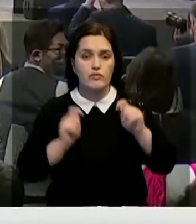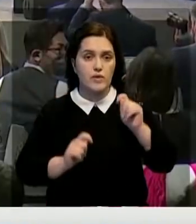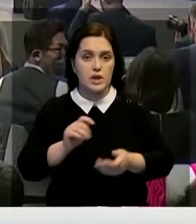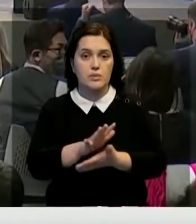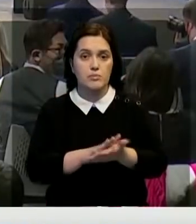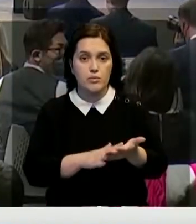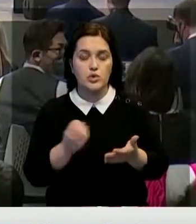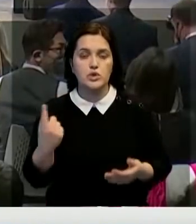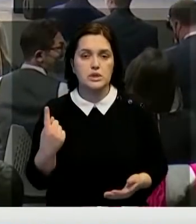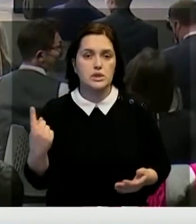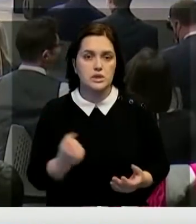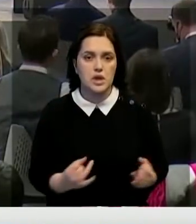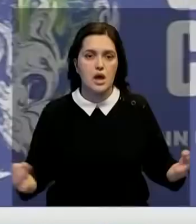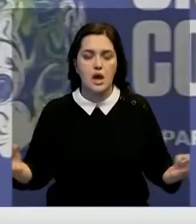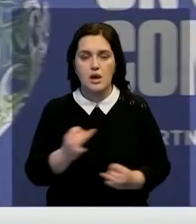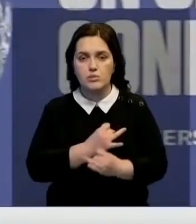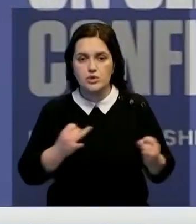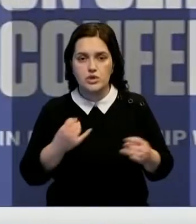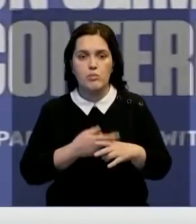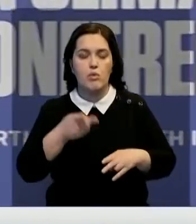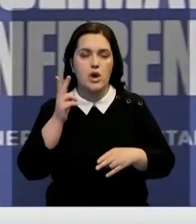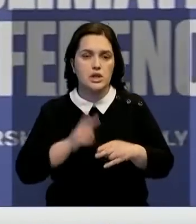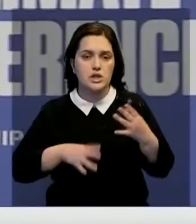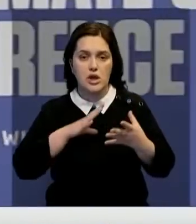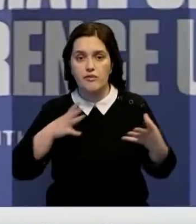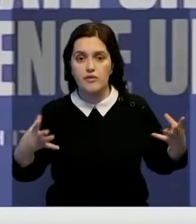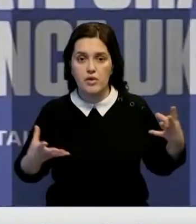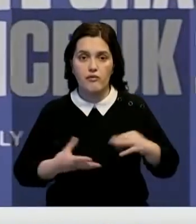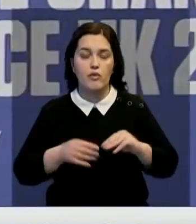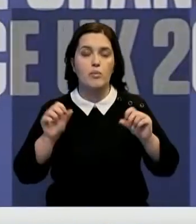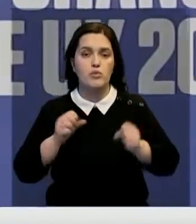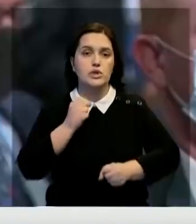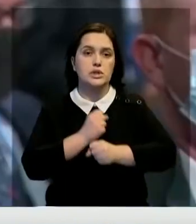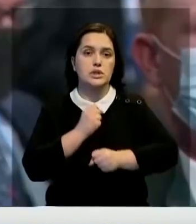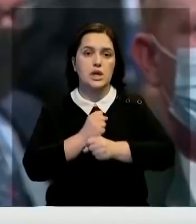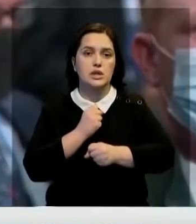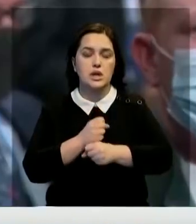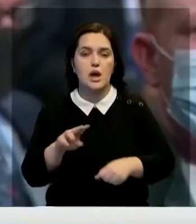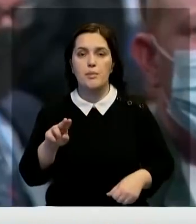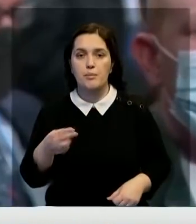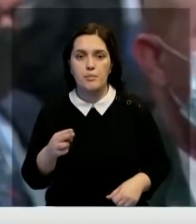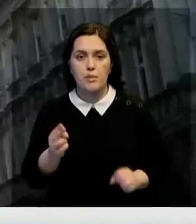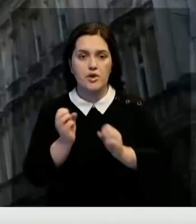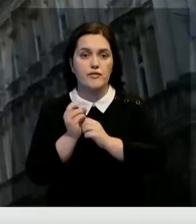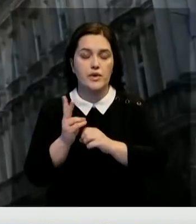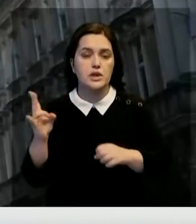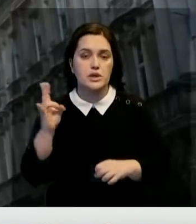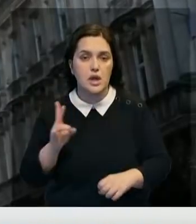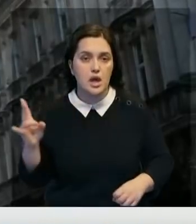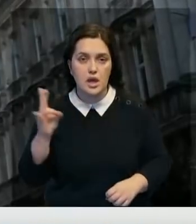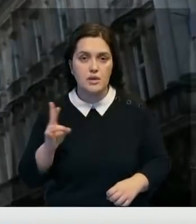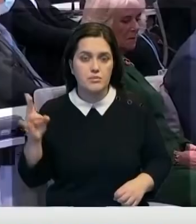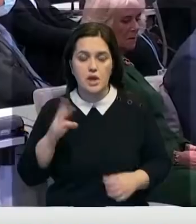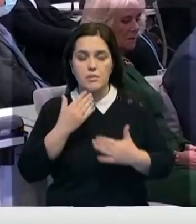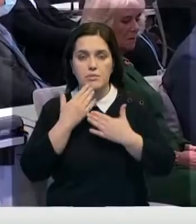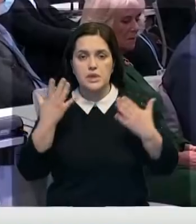Впереди почти неделя обсуждений. Окончательные выводы по ее итогам можно будет сделать не раньше пятницы 12 ноября. Последний